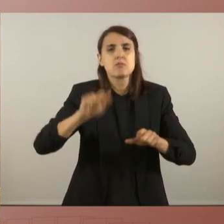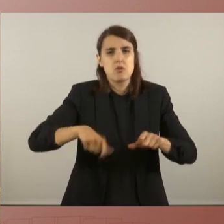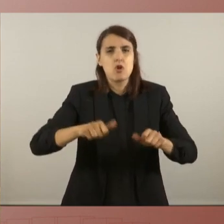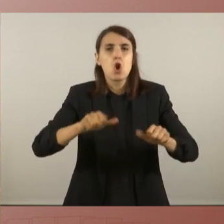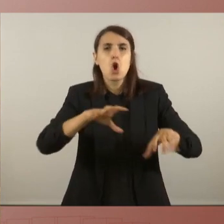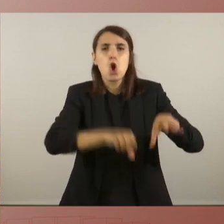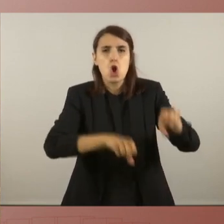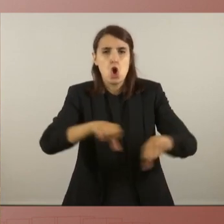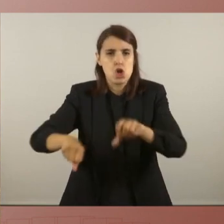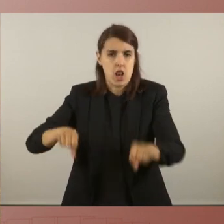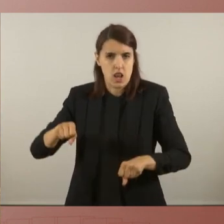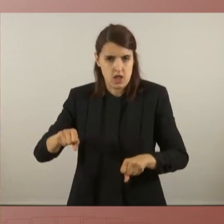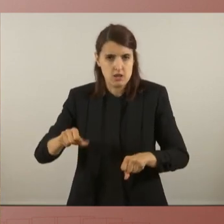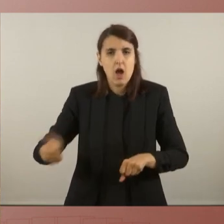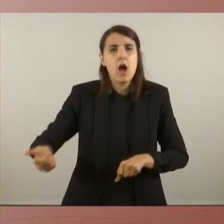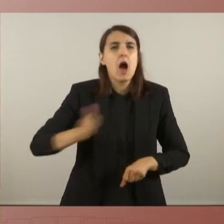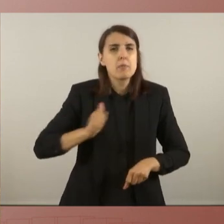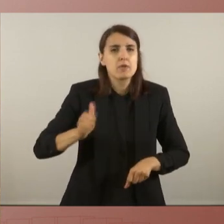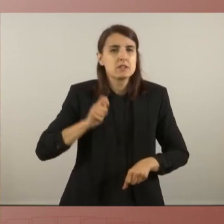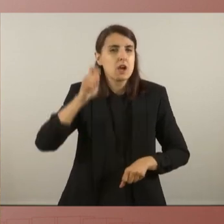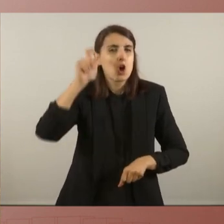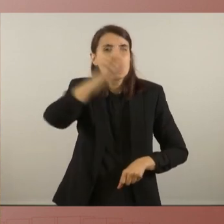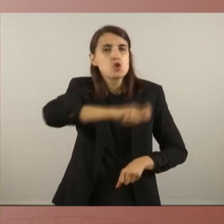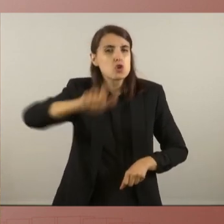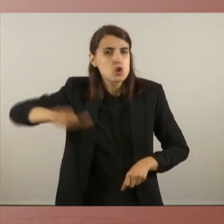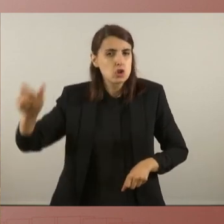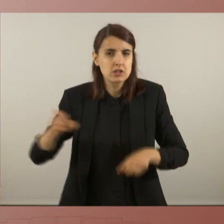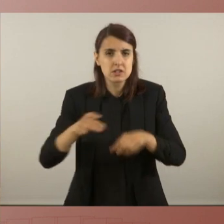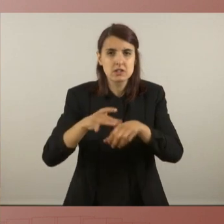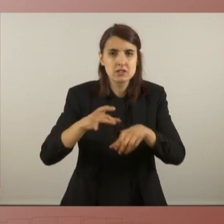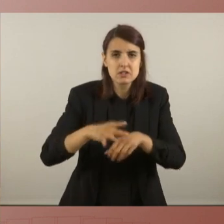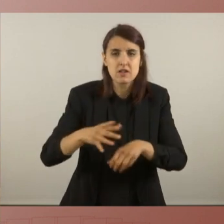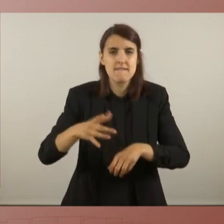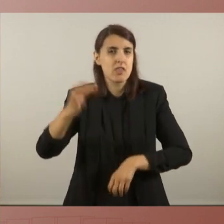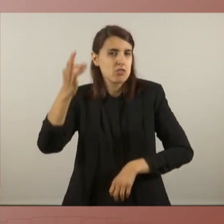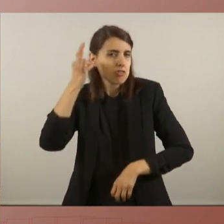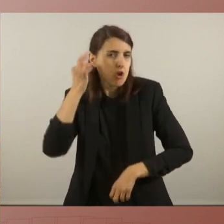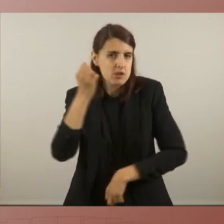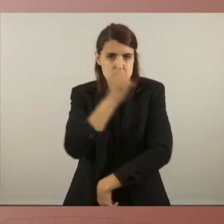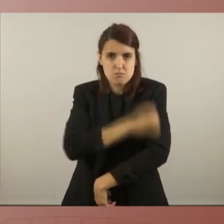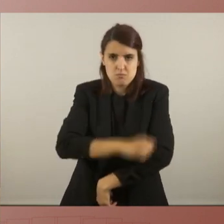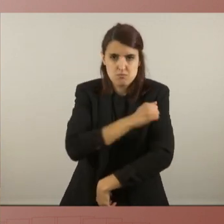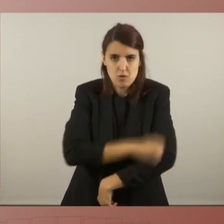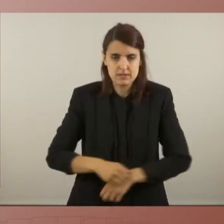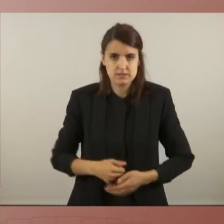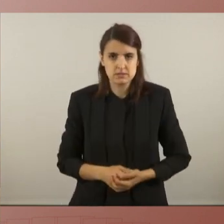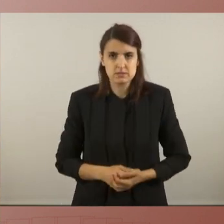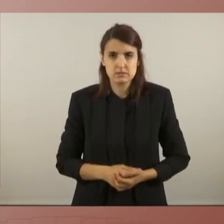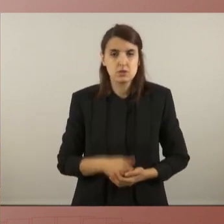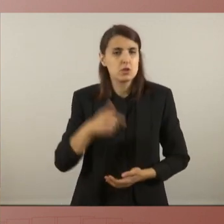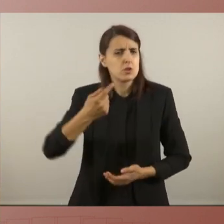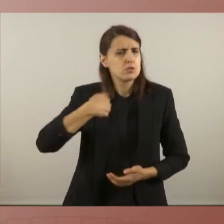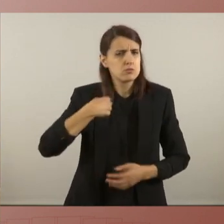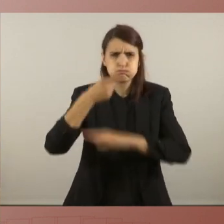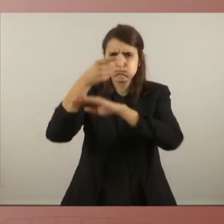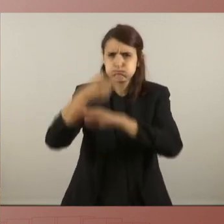explota els cossos racialitzats, feminitzats i empobrits. Per tant, exigim l'aturada immediata de